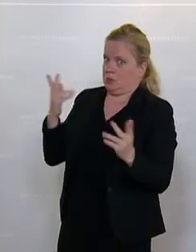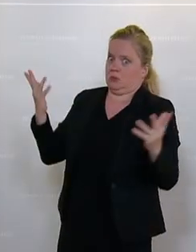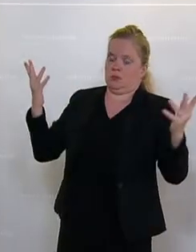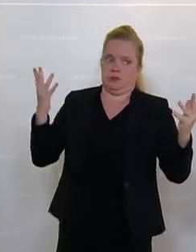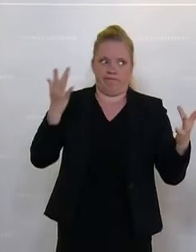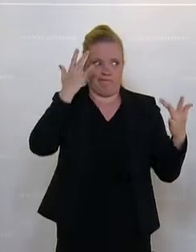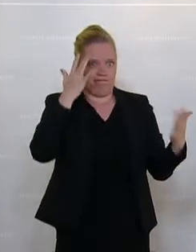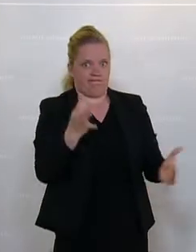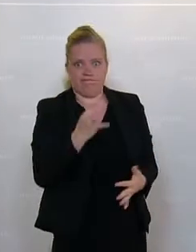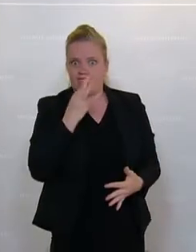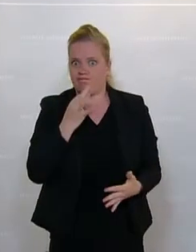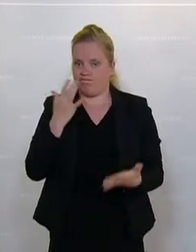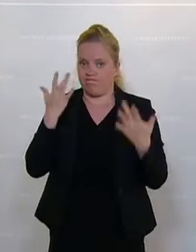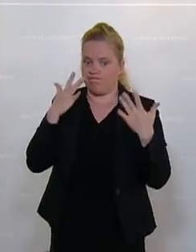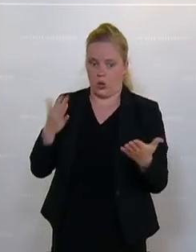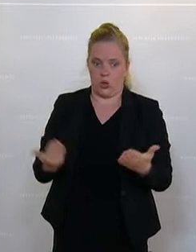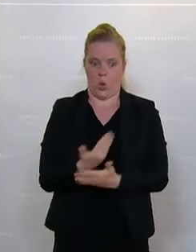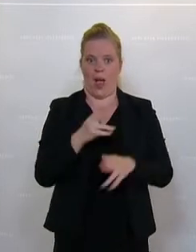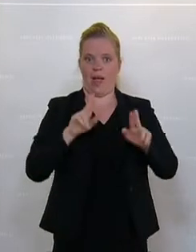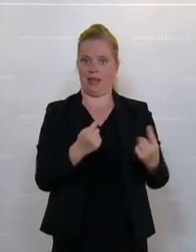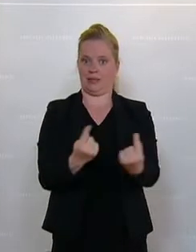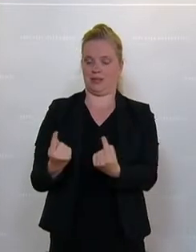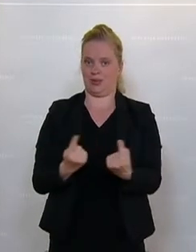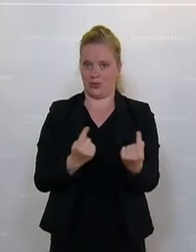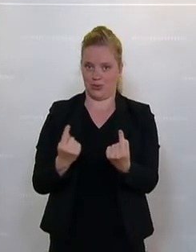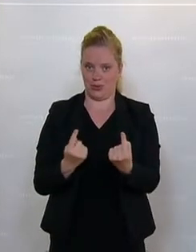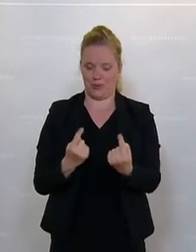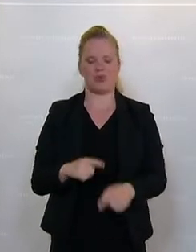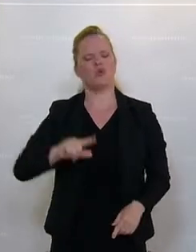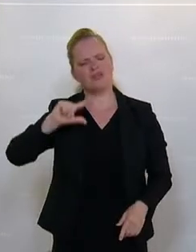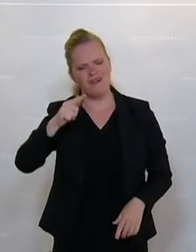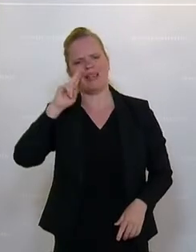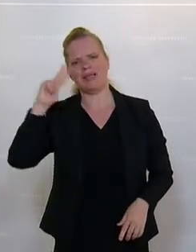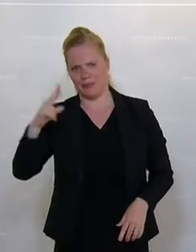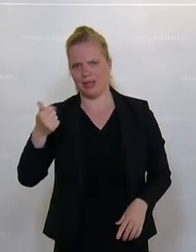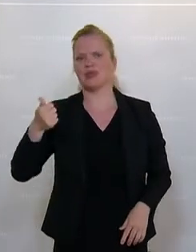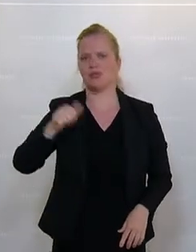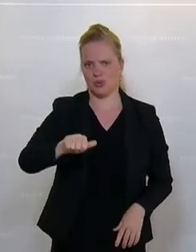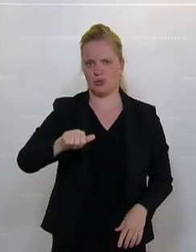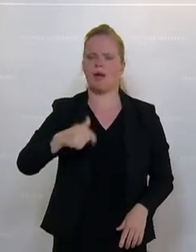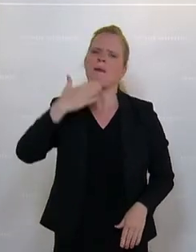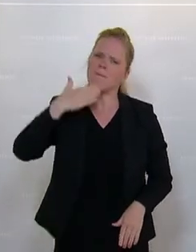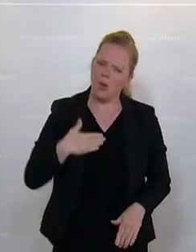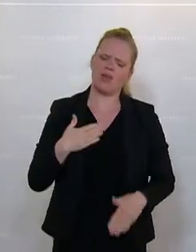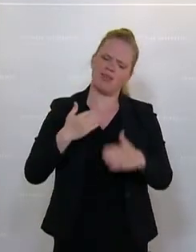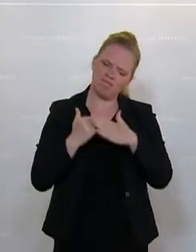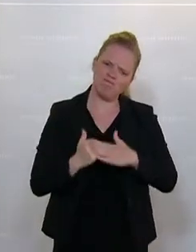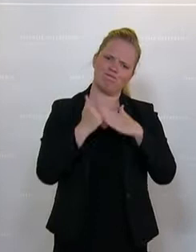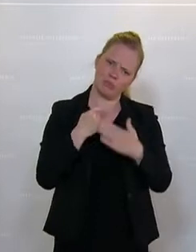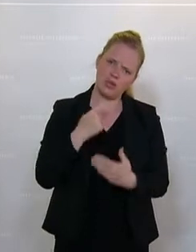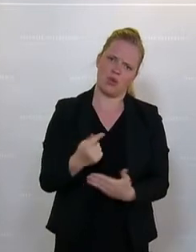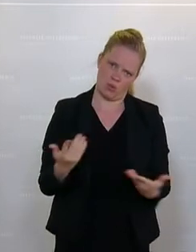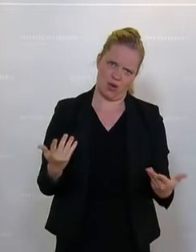na ja, nein, das wissen wir nicht, das ist eine neue Rechtslage. Und da kommt ein zweiter Aspekt dazu, und den möchte ich schon auch in der gleichen Stärke betonen,